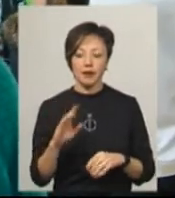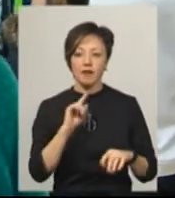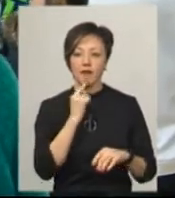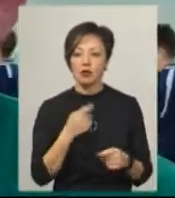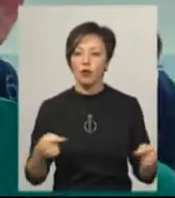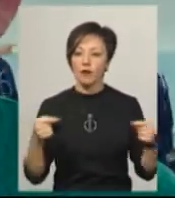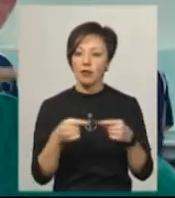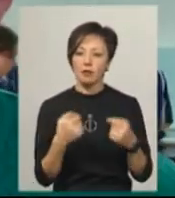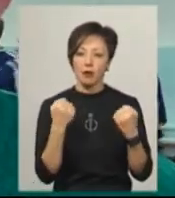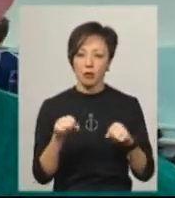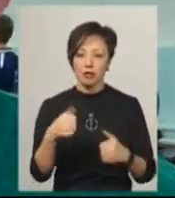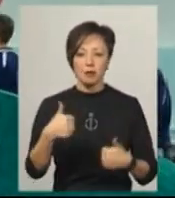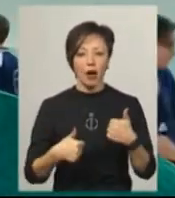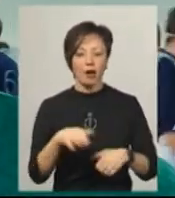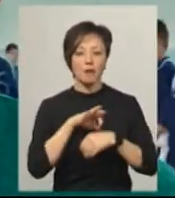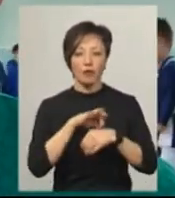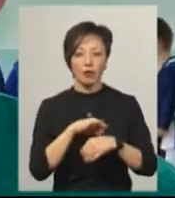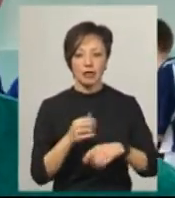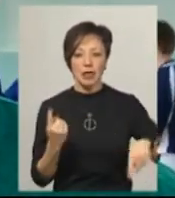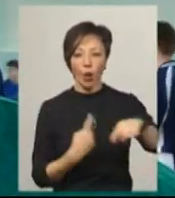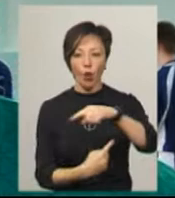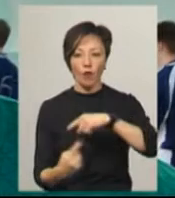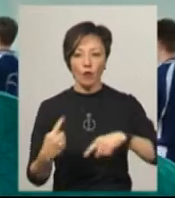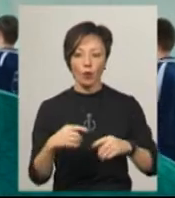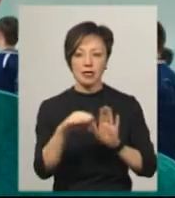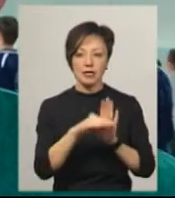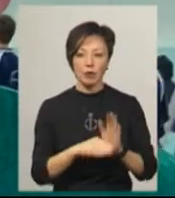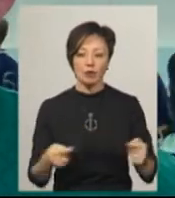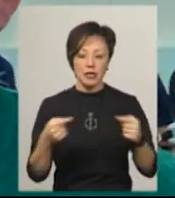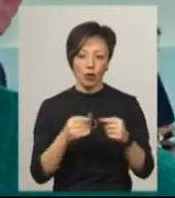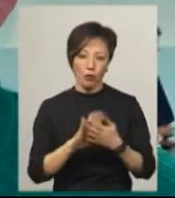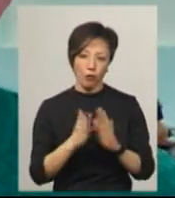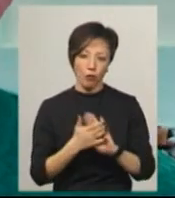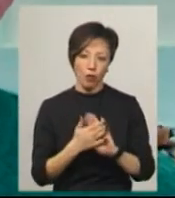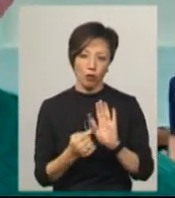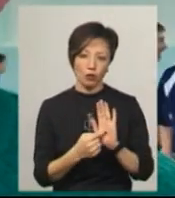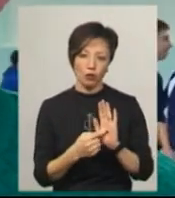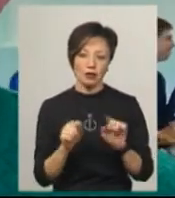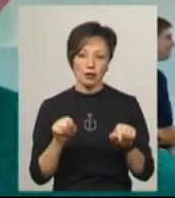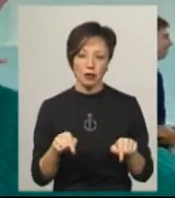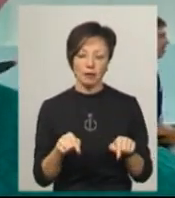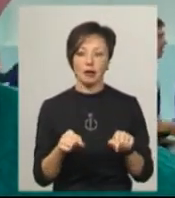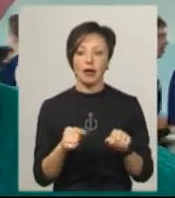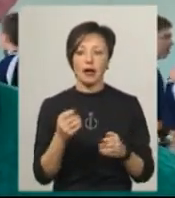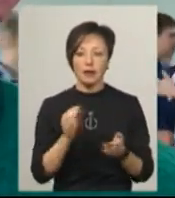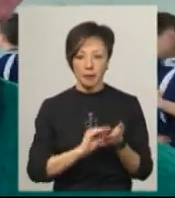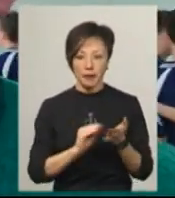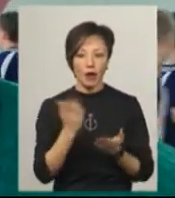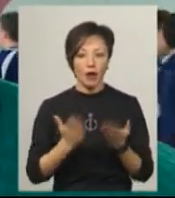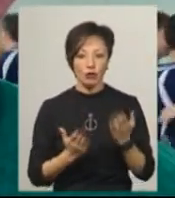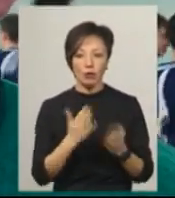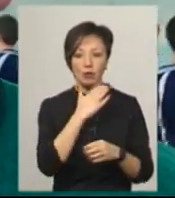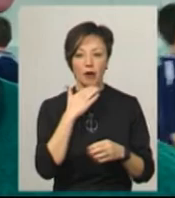визначити переможця. Змагання ми проводили за коловою системою згідно положення. Там визначається, якщо велика кількість, то йде